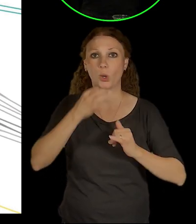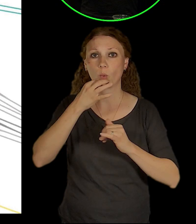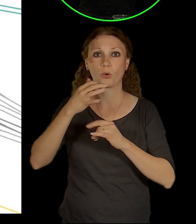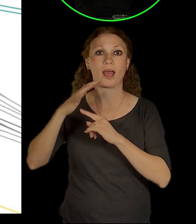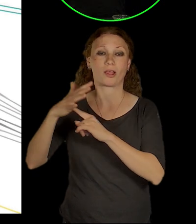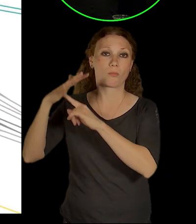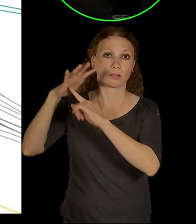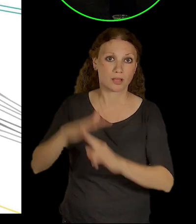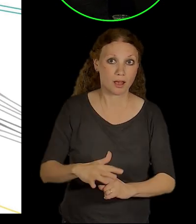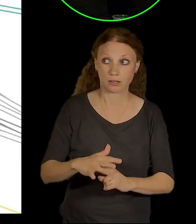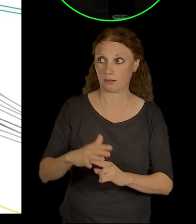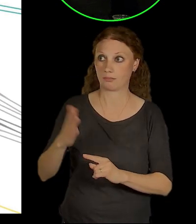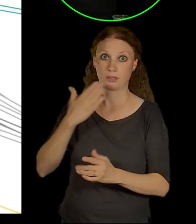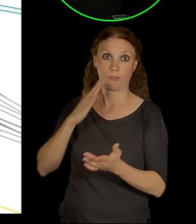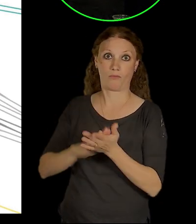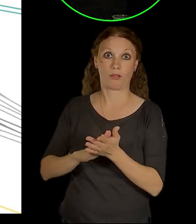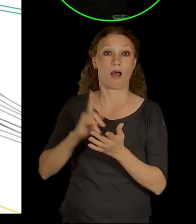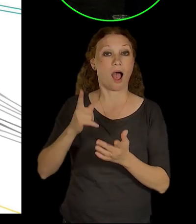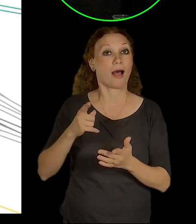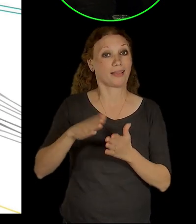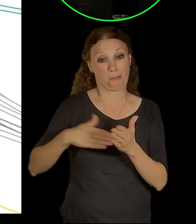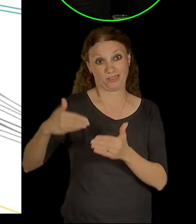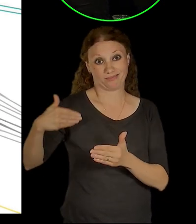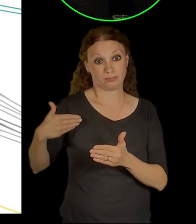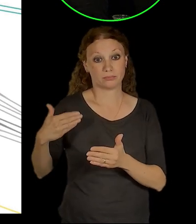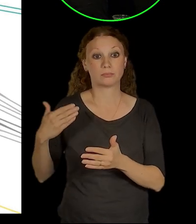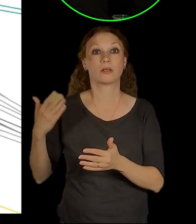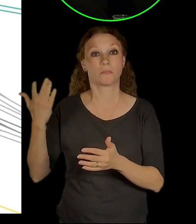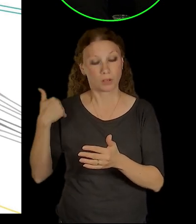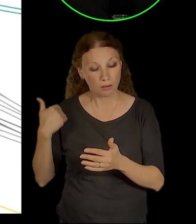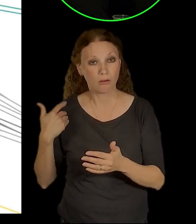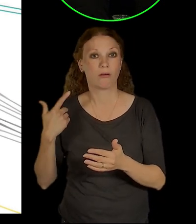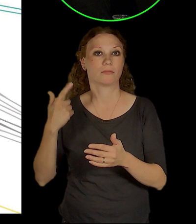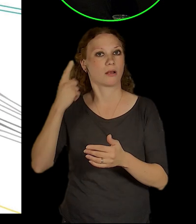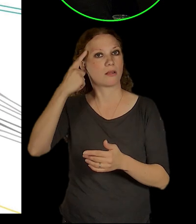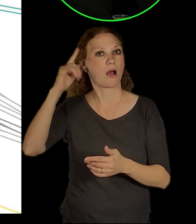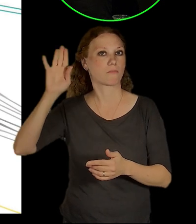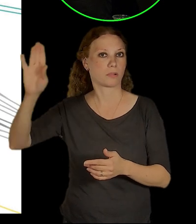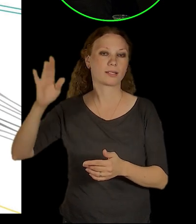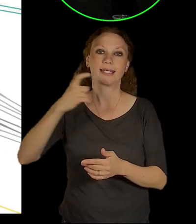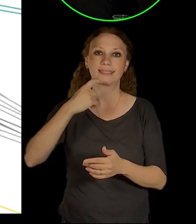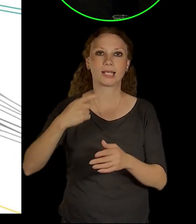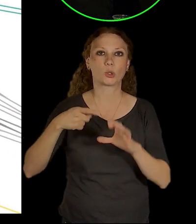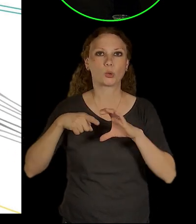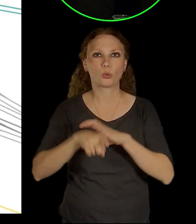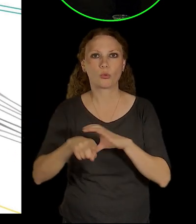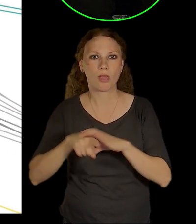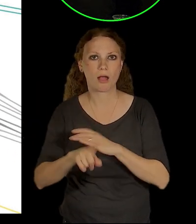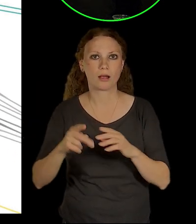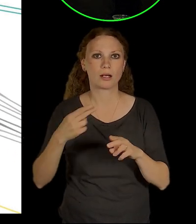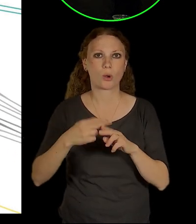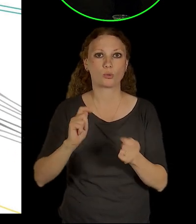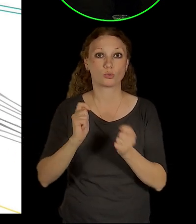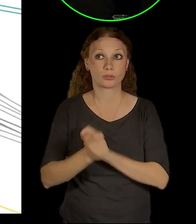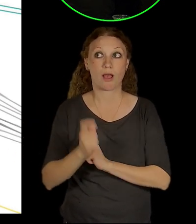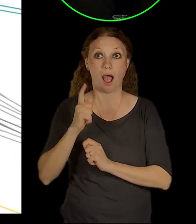nebyl ten moment, ale TSK přišlo s tím, že chce rekonstruovat tunely a podle nových norem musí pro tunely